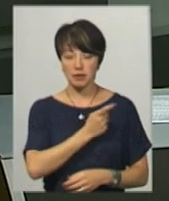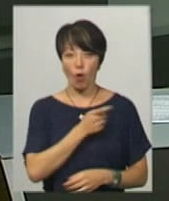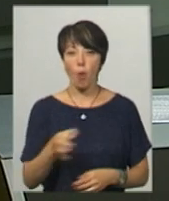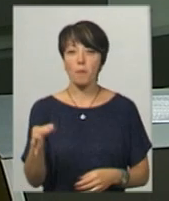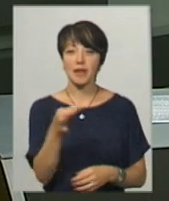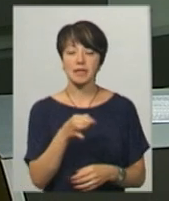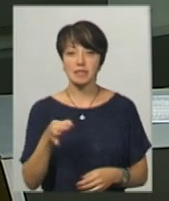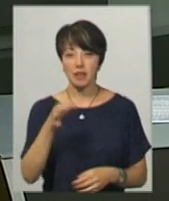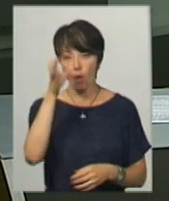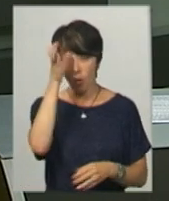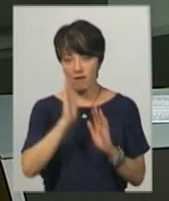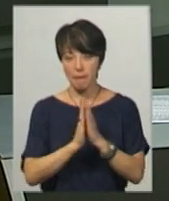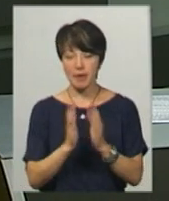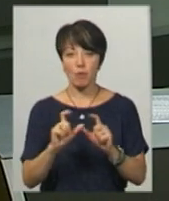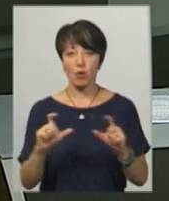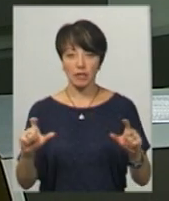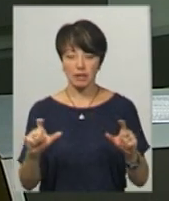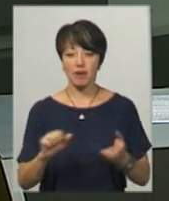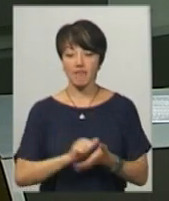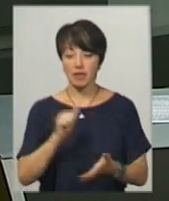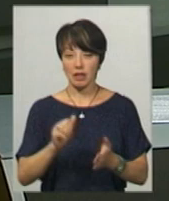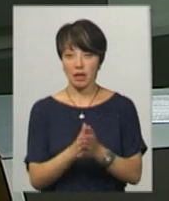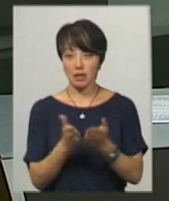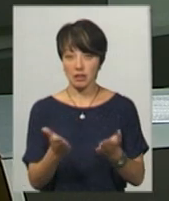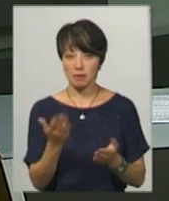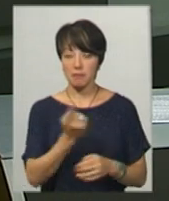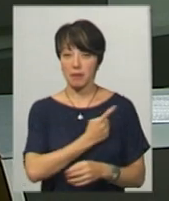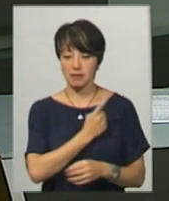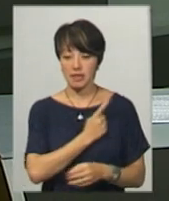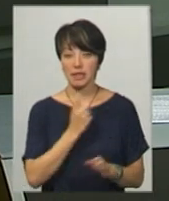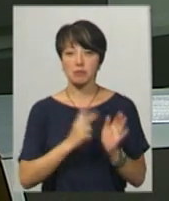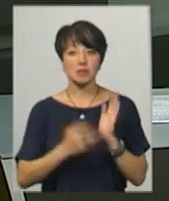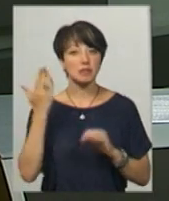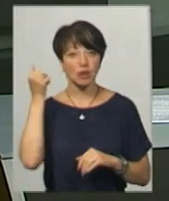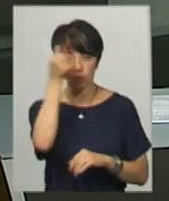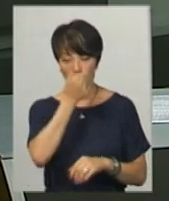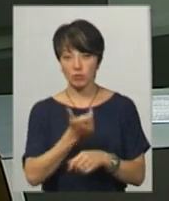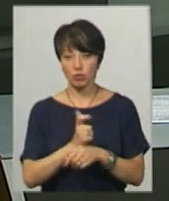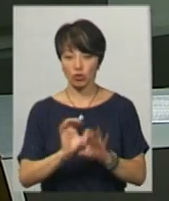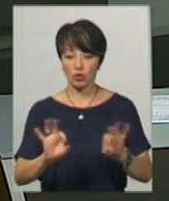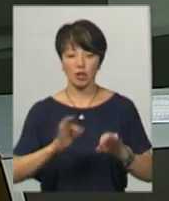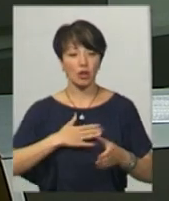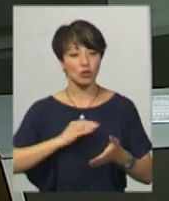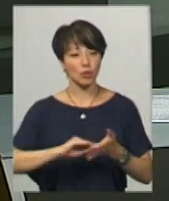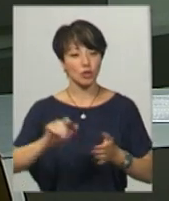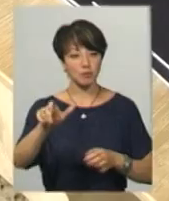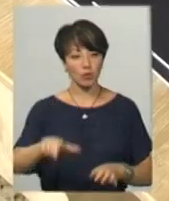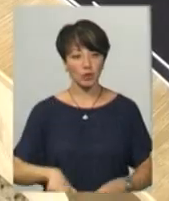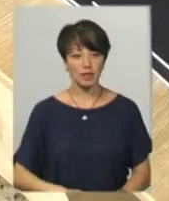універсальній науковій бібліотеці. У виданні роботи митця 70-х років. Більше бачила Тетяна Ворожцова.